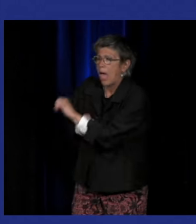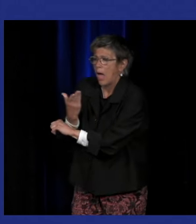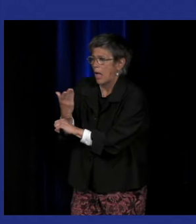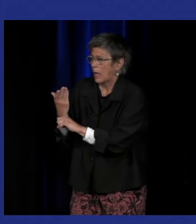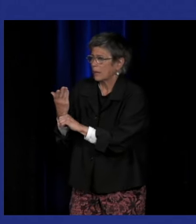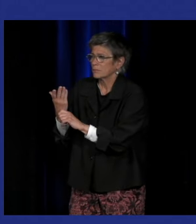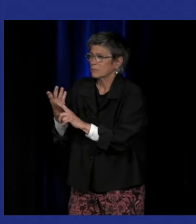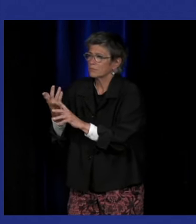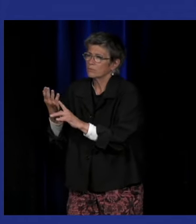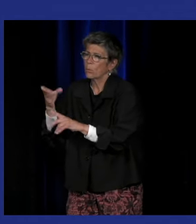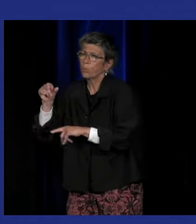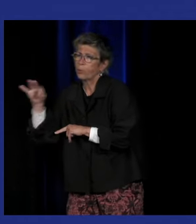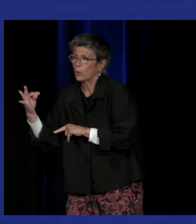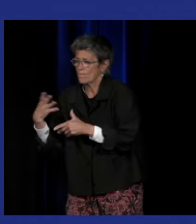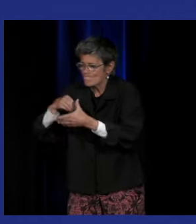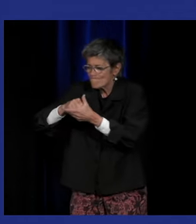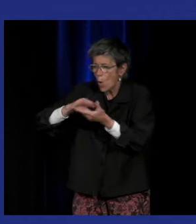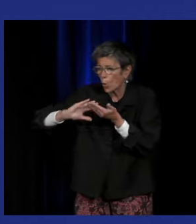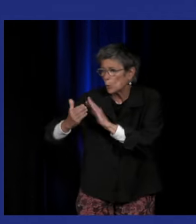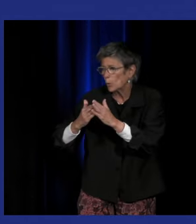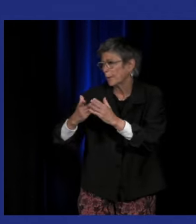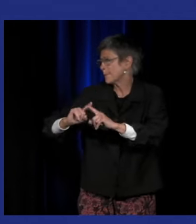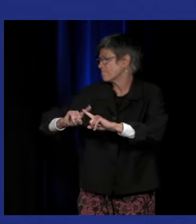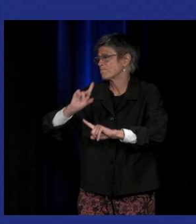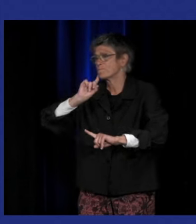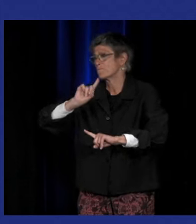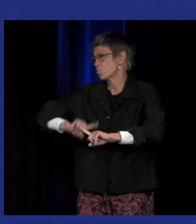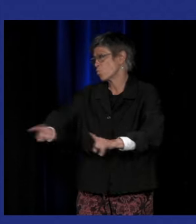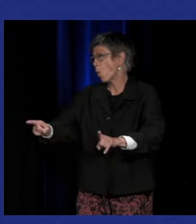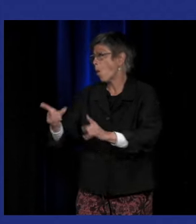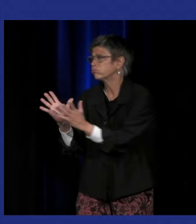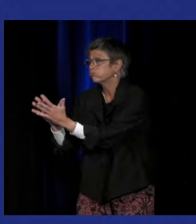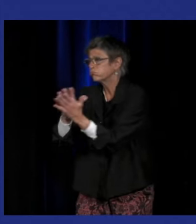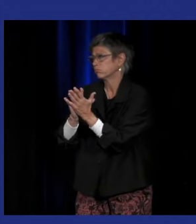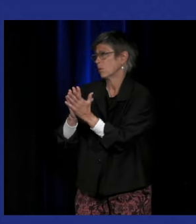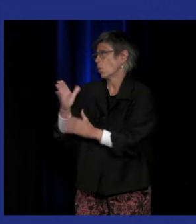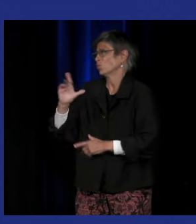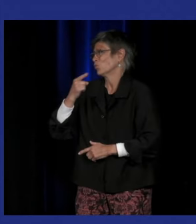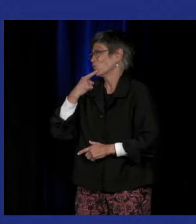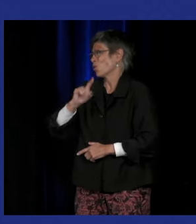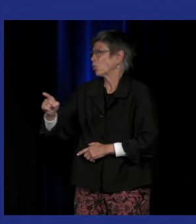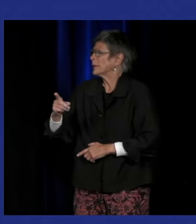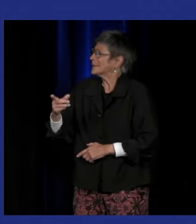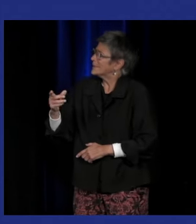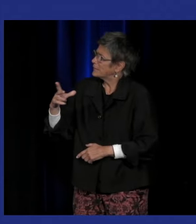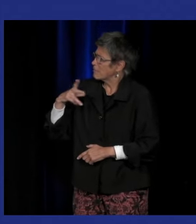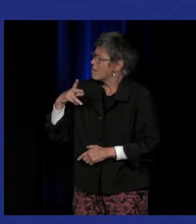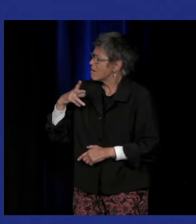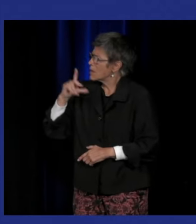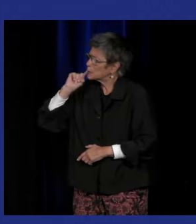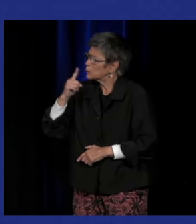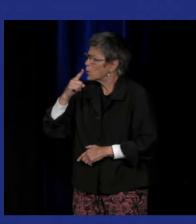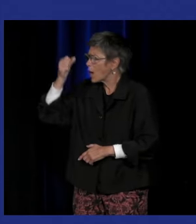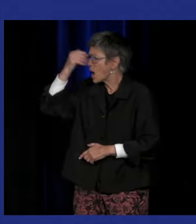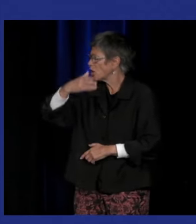communauté sourde qui n'ont pas développé des langues des signes qui n'ont pas développé des contacts avec d'autres sourds si il y a un sourd un autre sourd